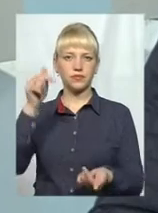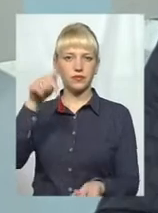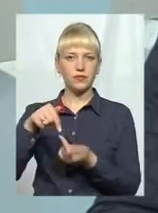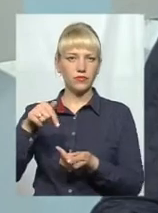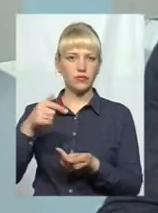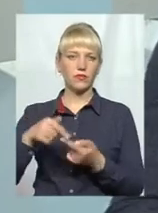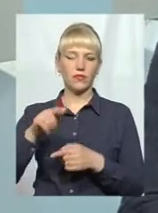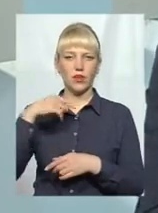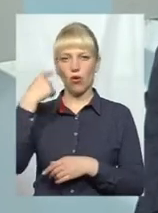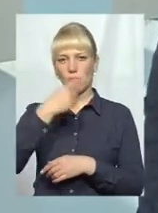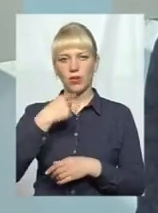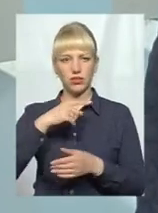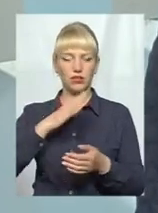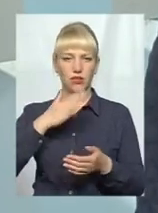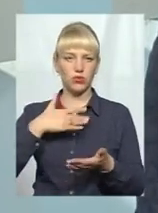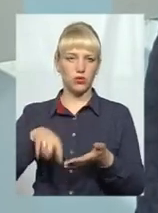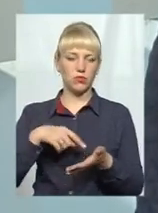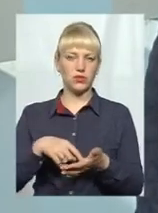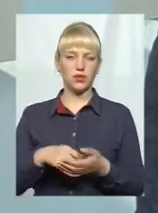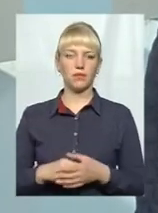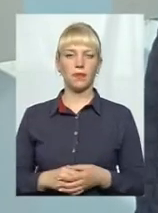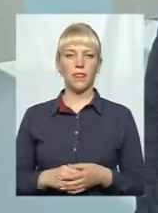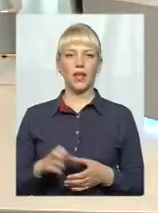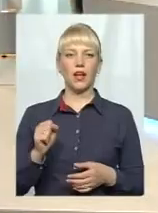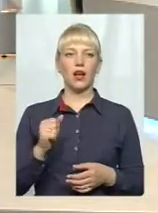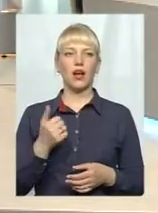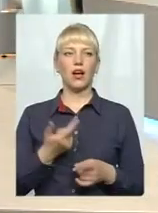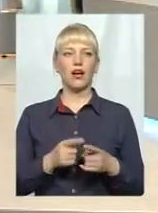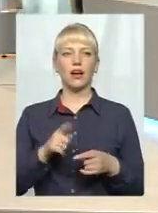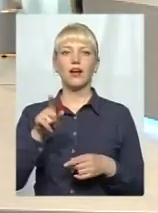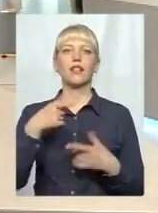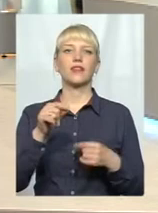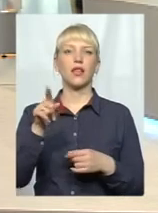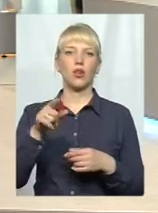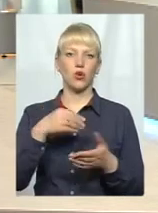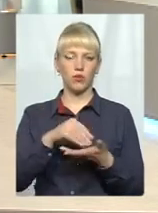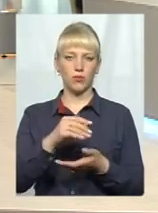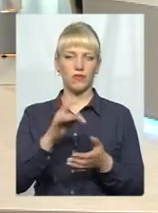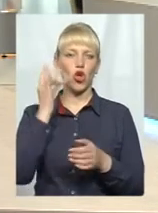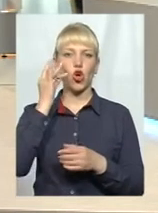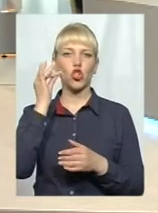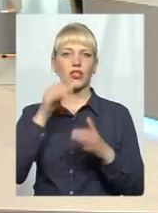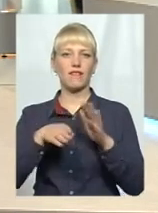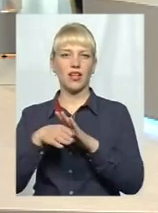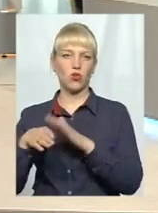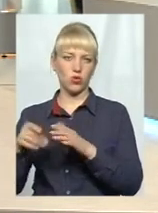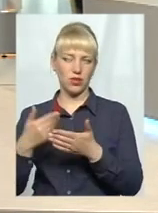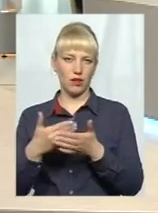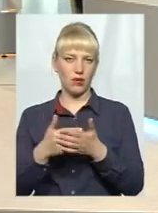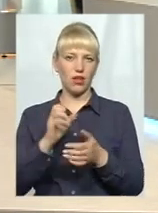обличчя міста. Але ж зараз, до прикладу, ти де там це купив? Та в тому рожевому кіоску, а потім вони будуть всі однакові.